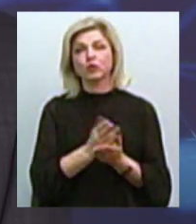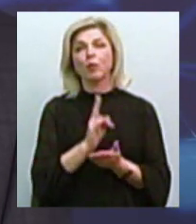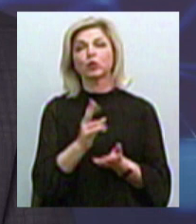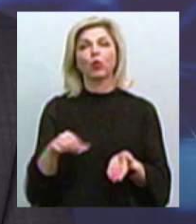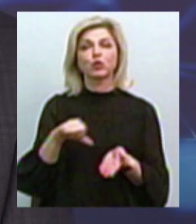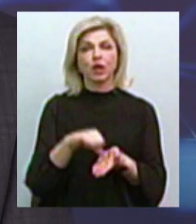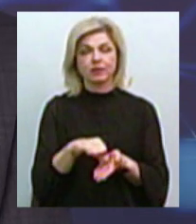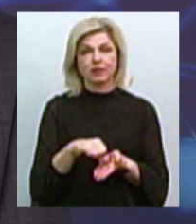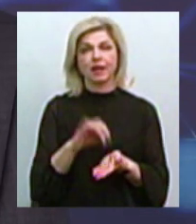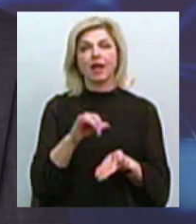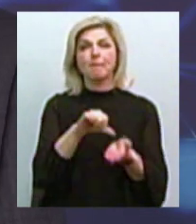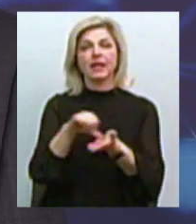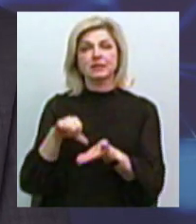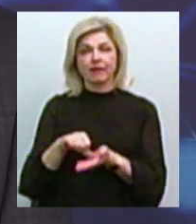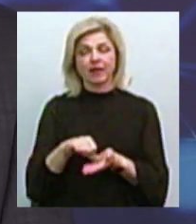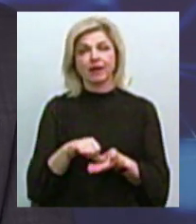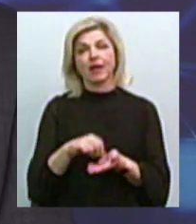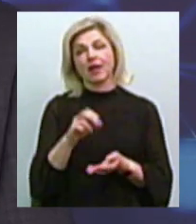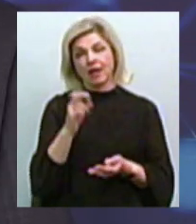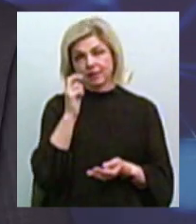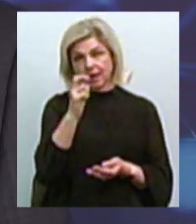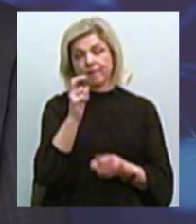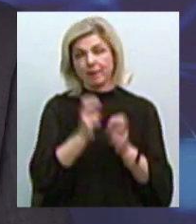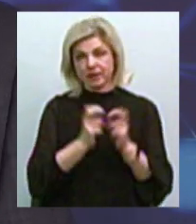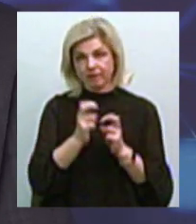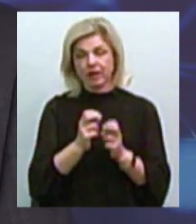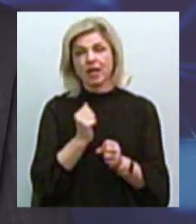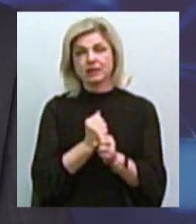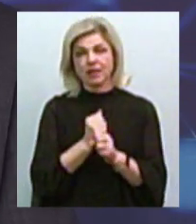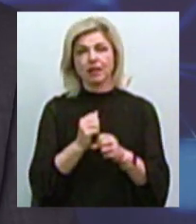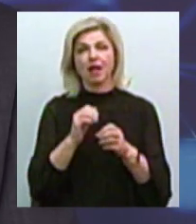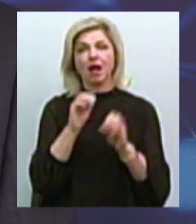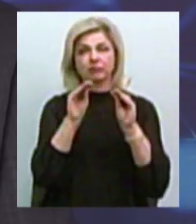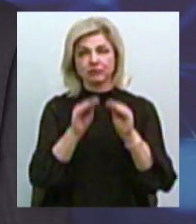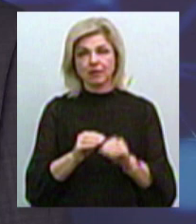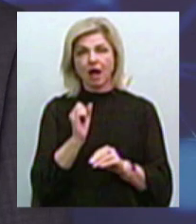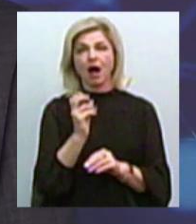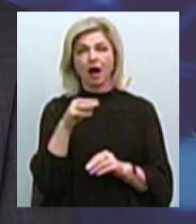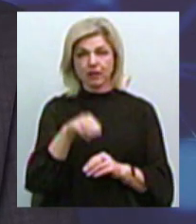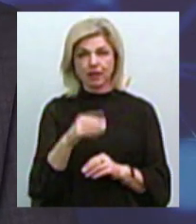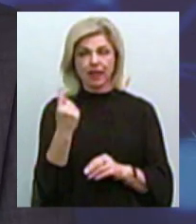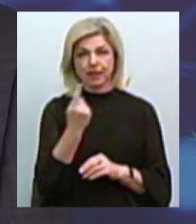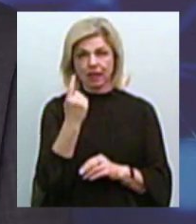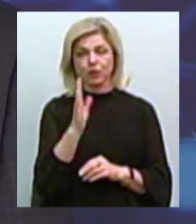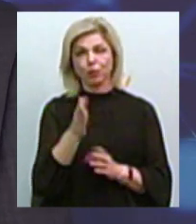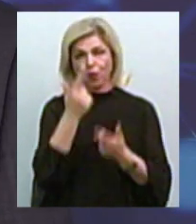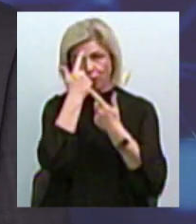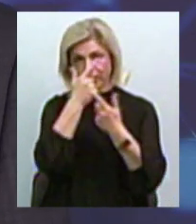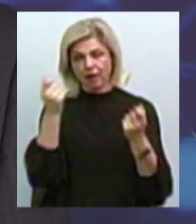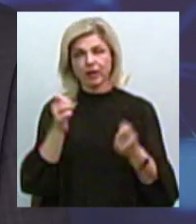цьому частині, і представники електротрансу, сведуть це в акт один-єдиний і буде виставлено, ну, об'явлено